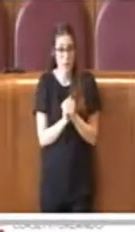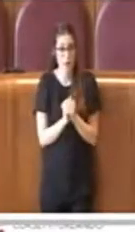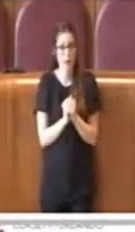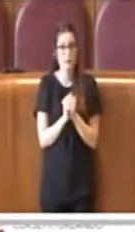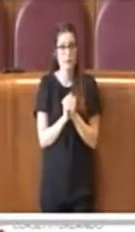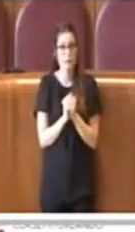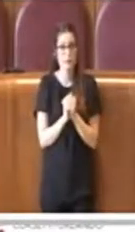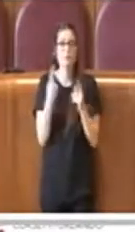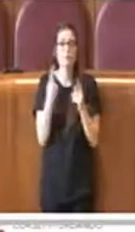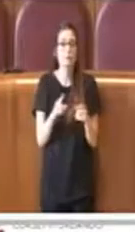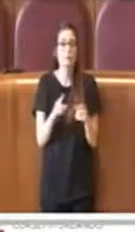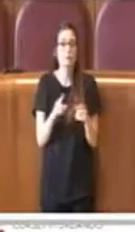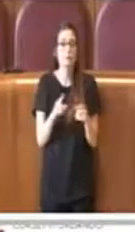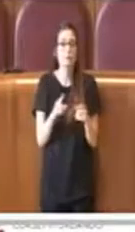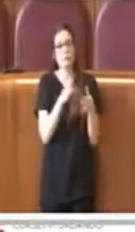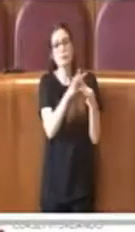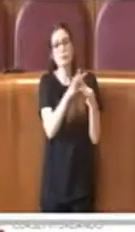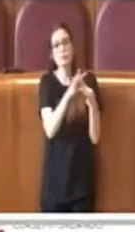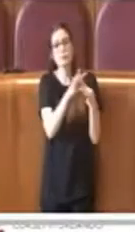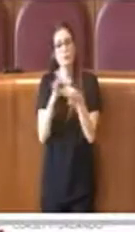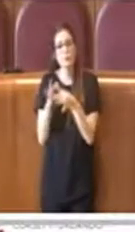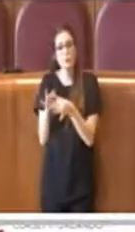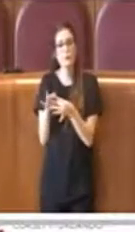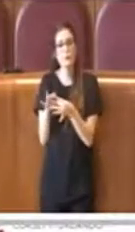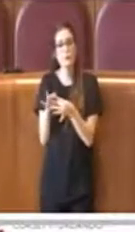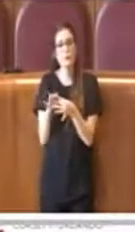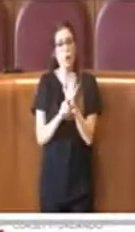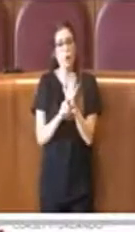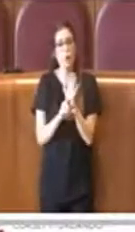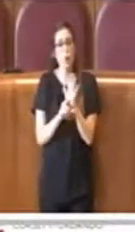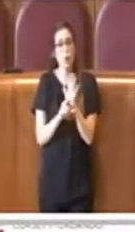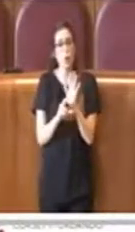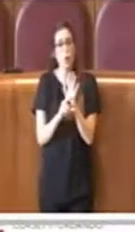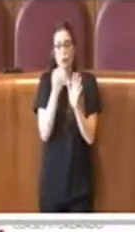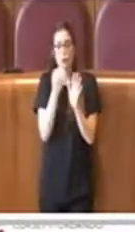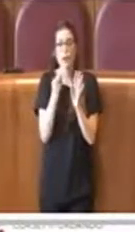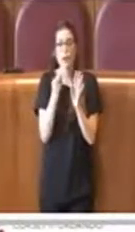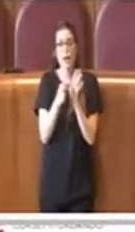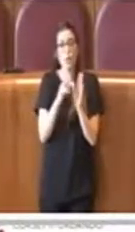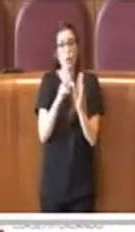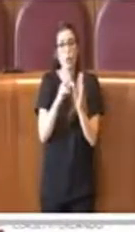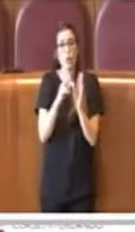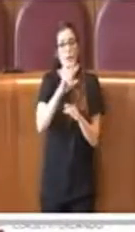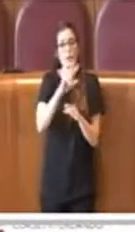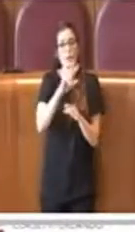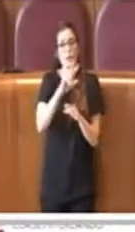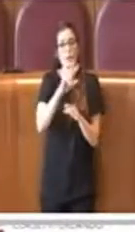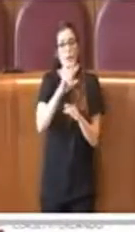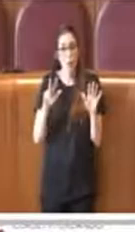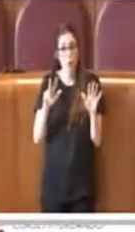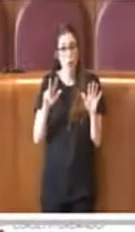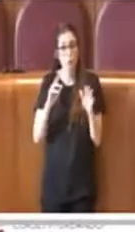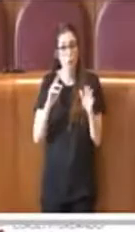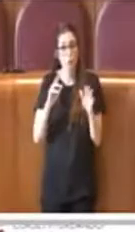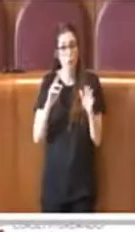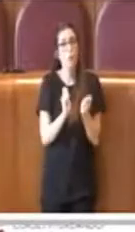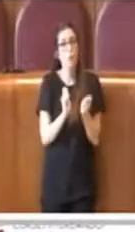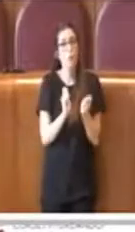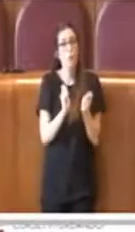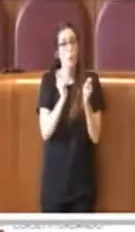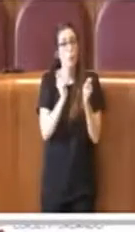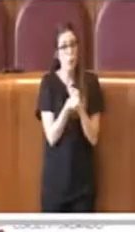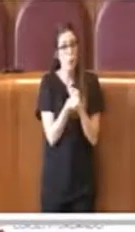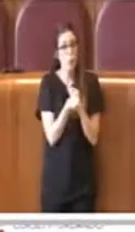'articolo 28 modificato sempre nella